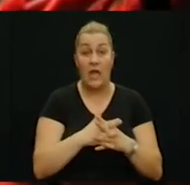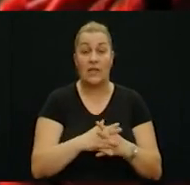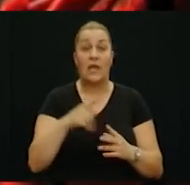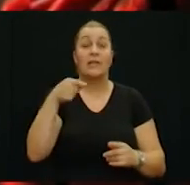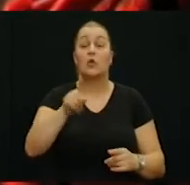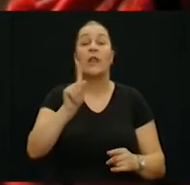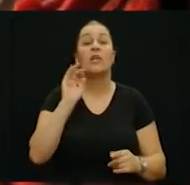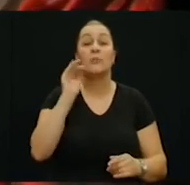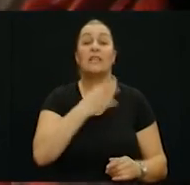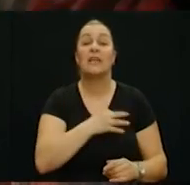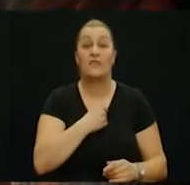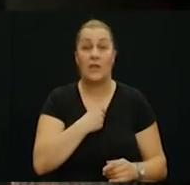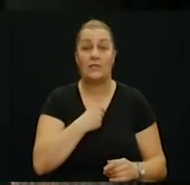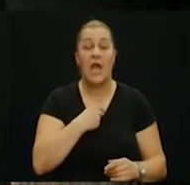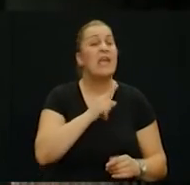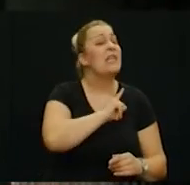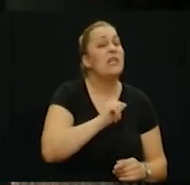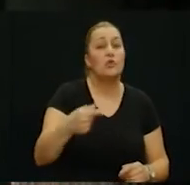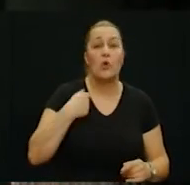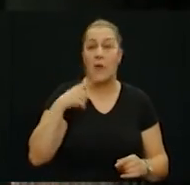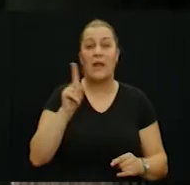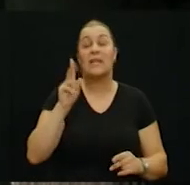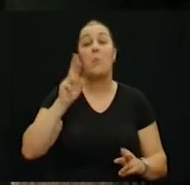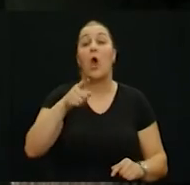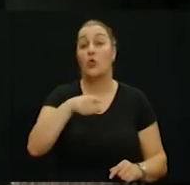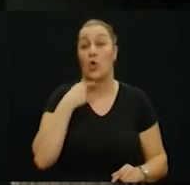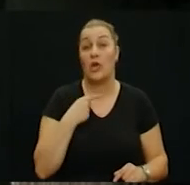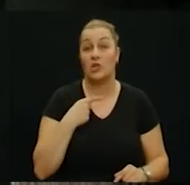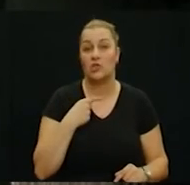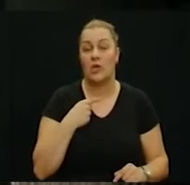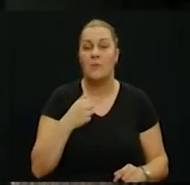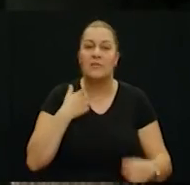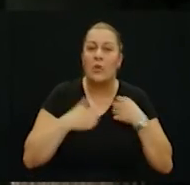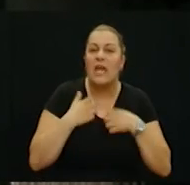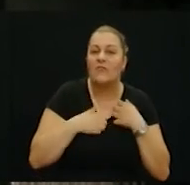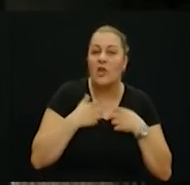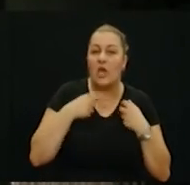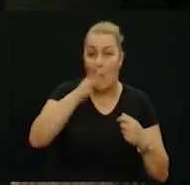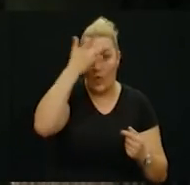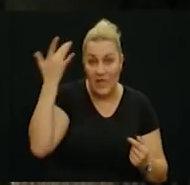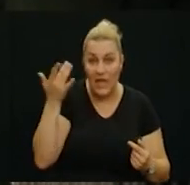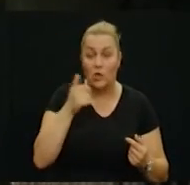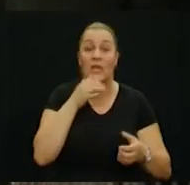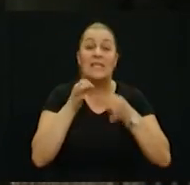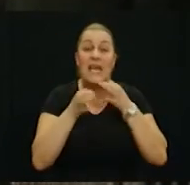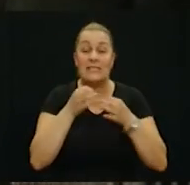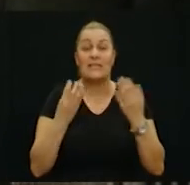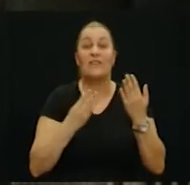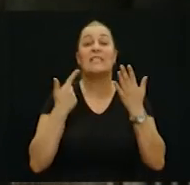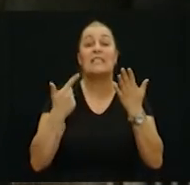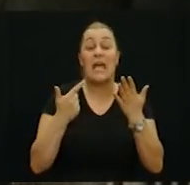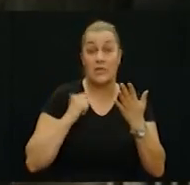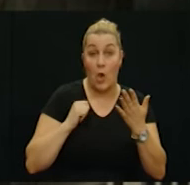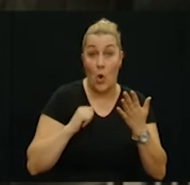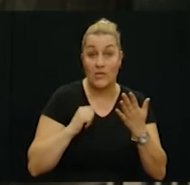neće biti Hrvatska to niko nam nije mogo ni reći ni dozvoliti jedva smo čekali to ljeto i tu jesen